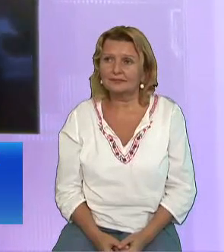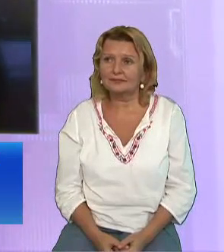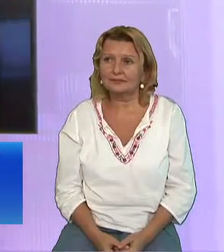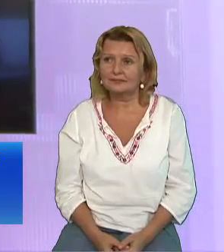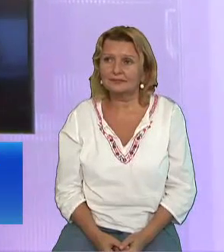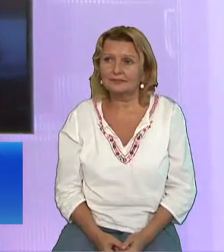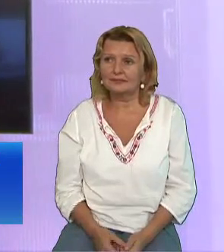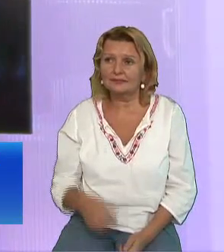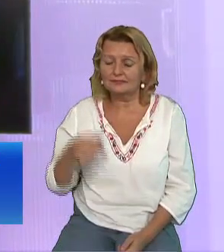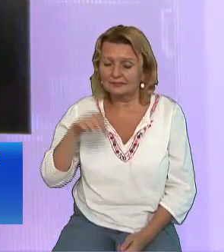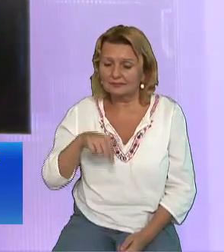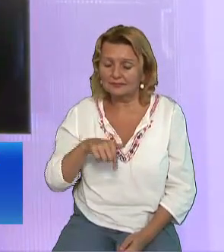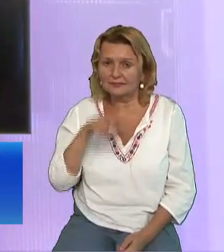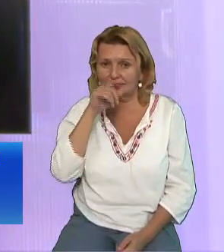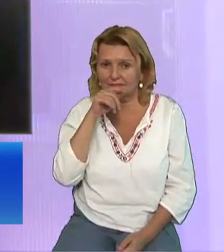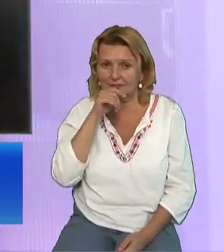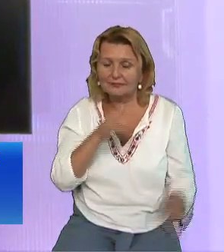Mântuitorul se face că vrea să meargă mai departe